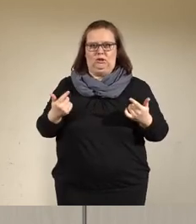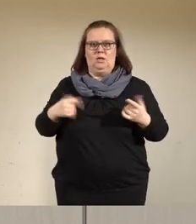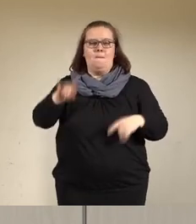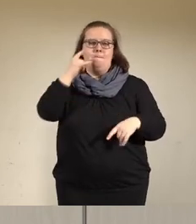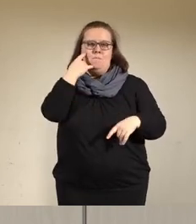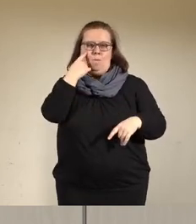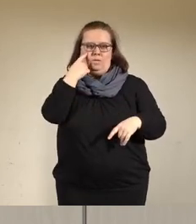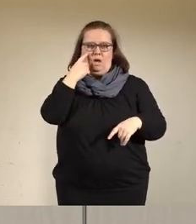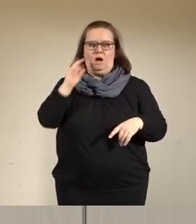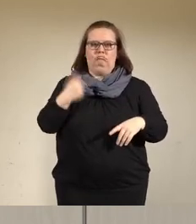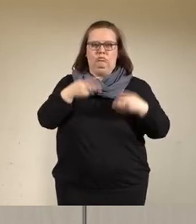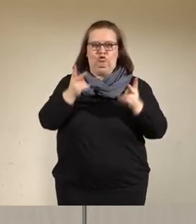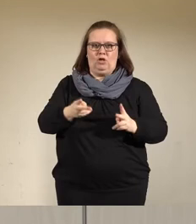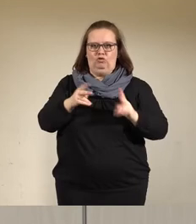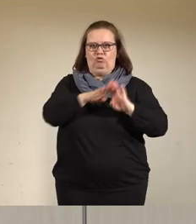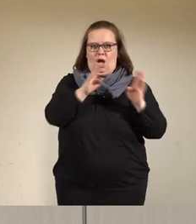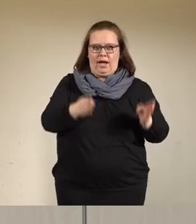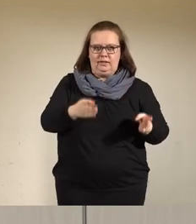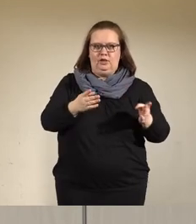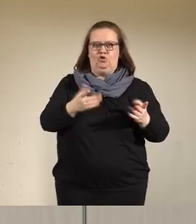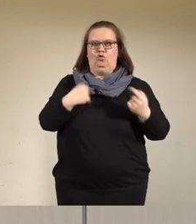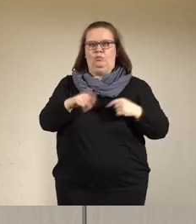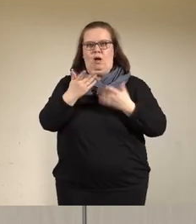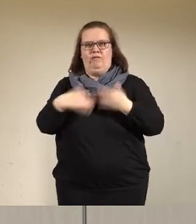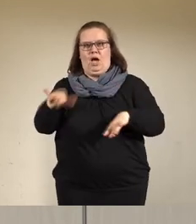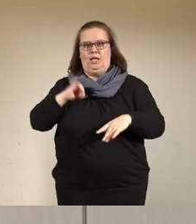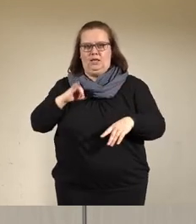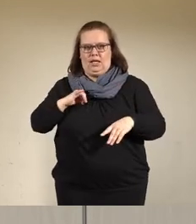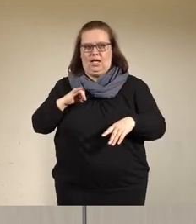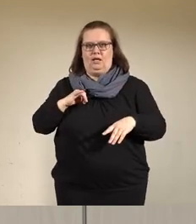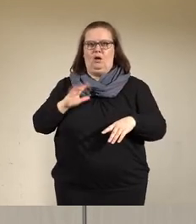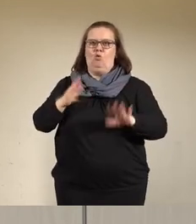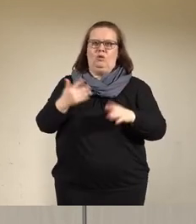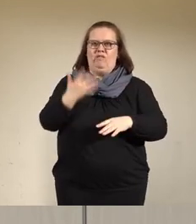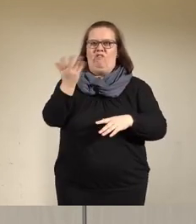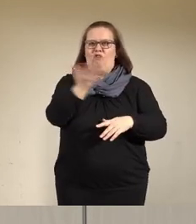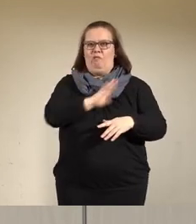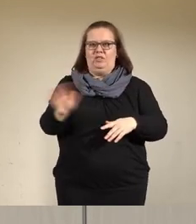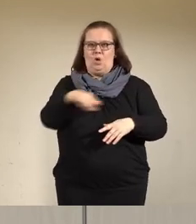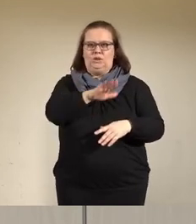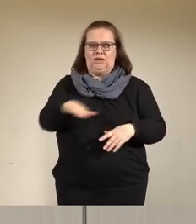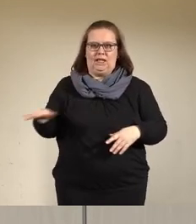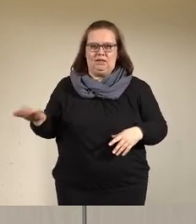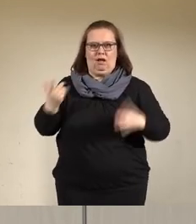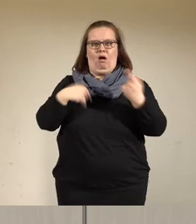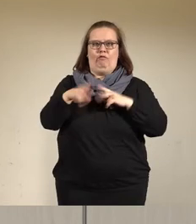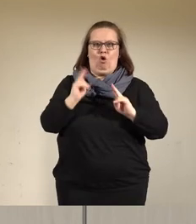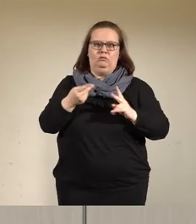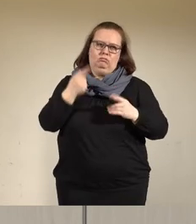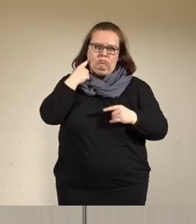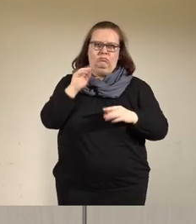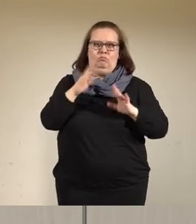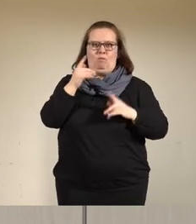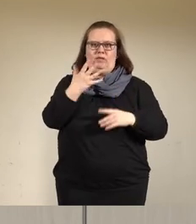Augenblick werden in den städtischen Einrichtungen und bei freien Trägern rund 5.000 Kinder von eigentlich rund